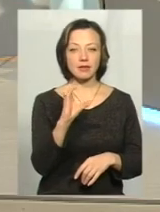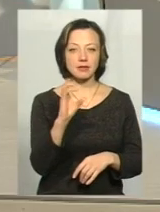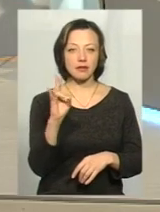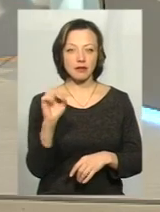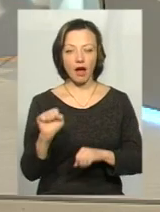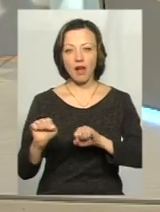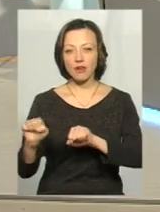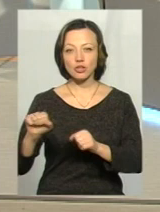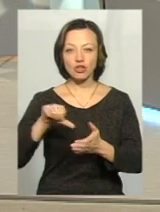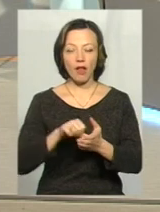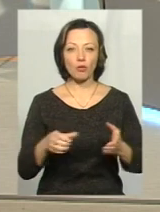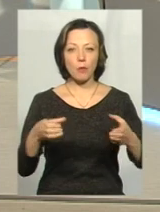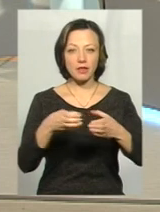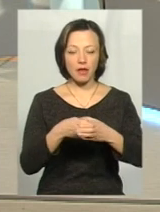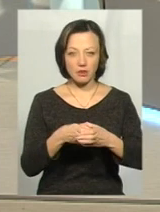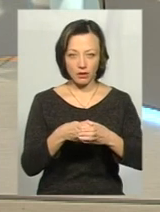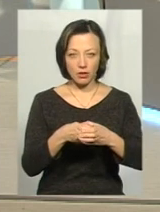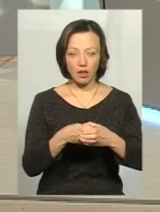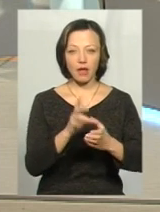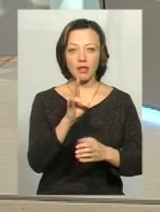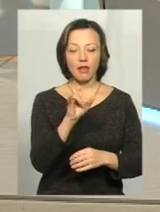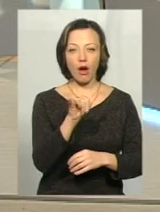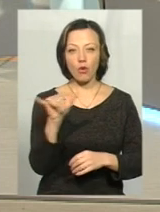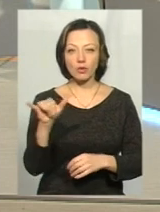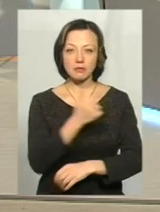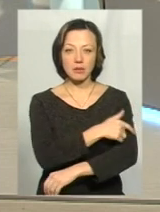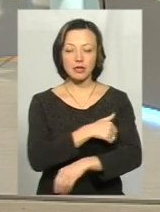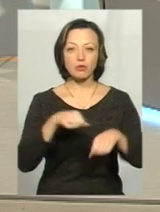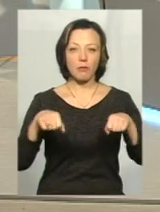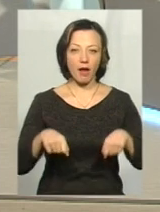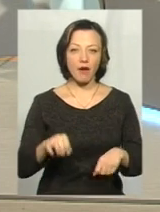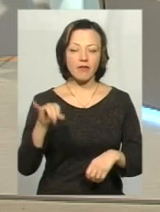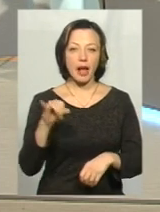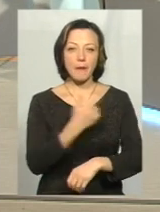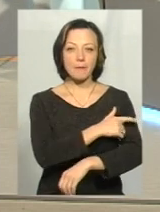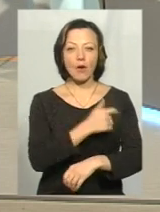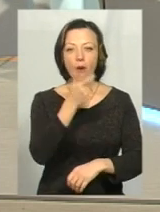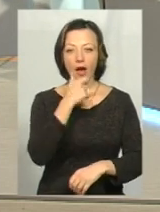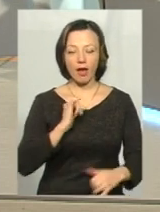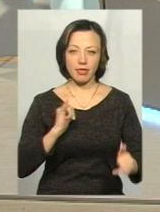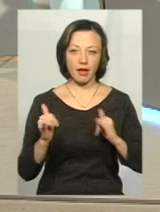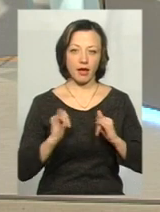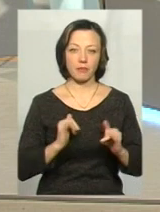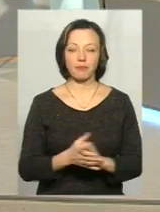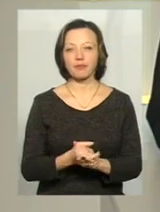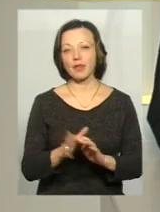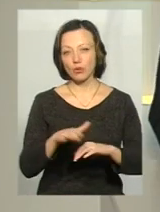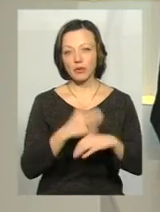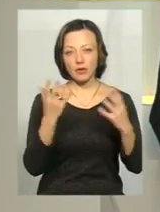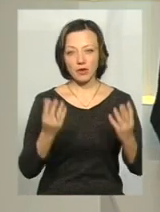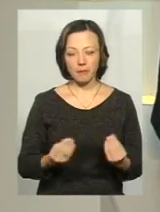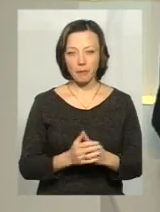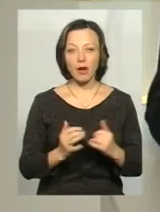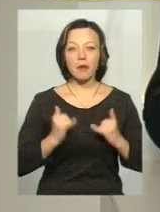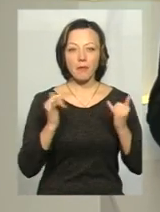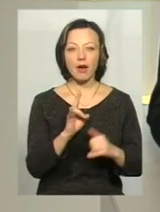адвокат, член комітету НАУ з медичного права та біоетики. Доброго дня. Доброго дня. Пані Наталі,